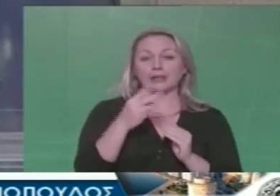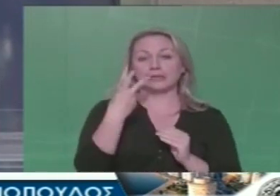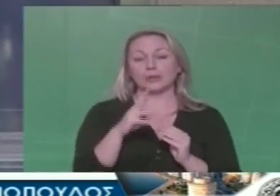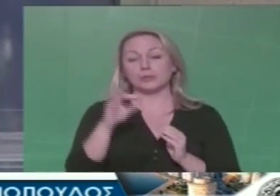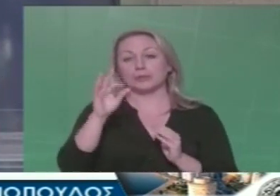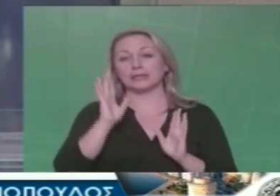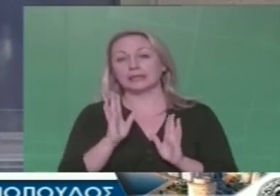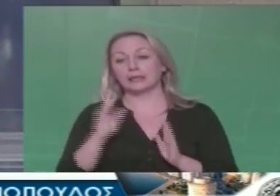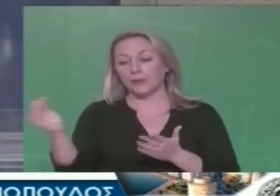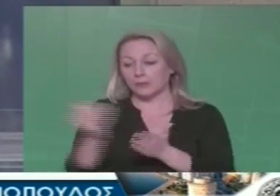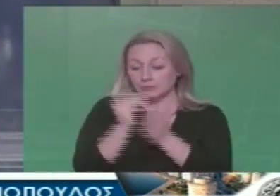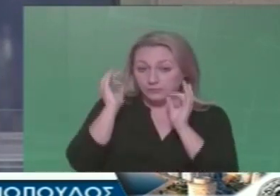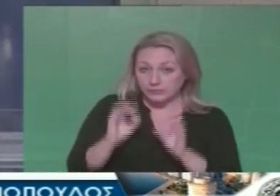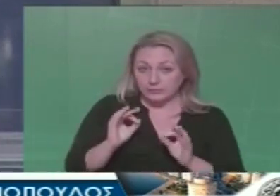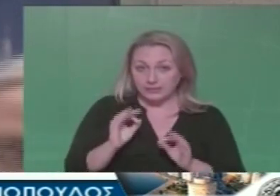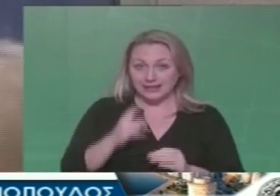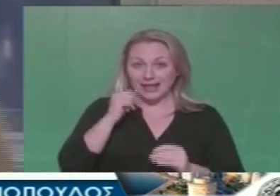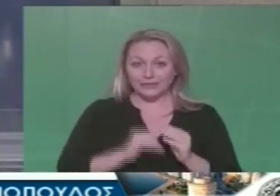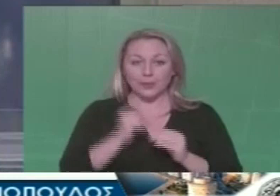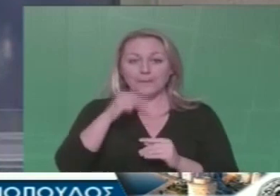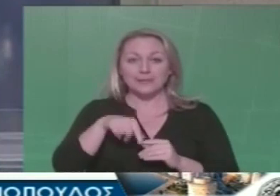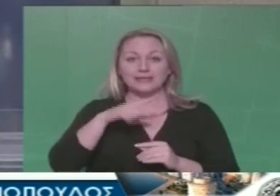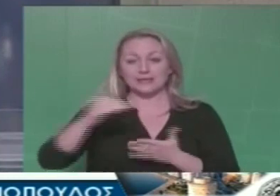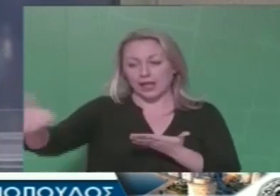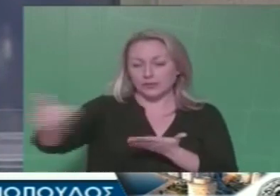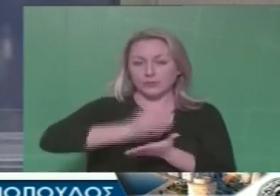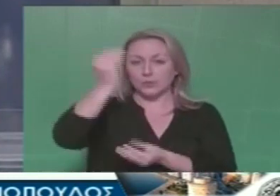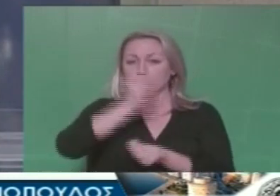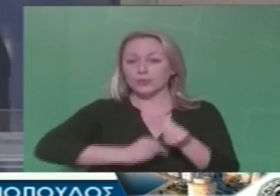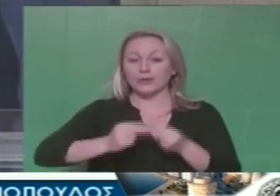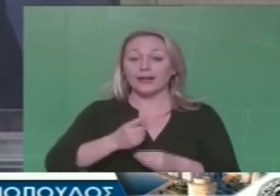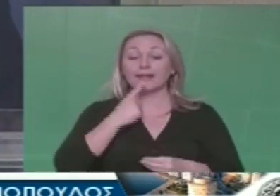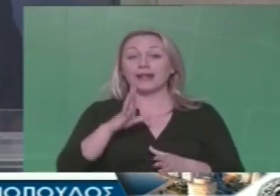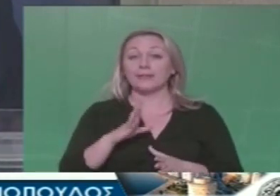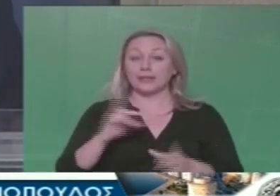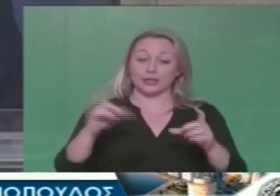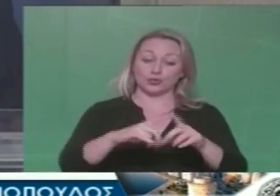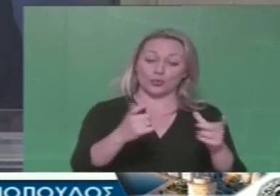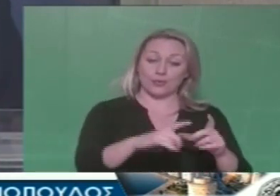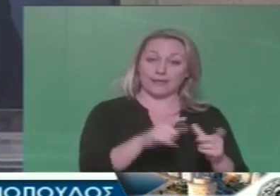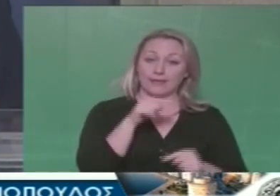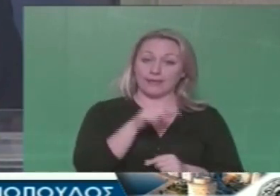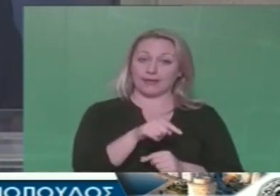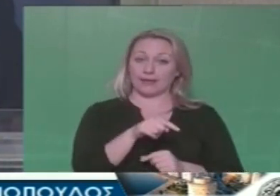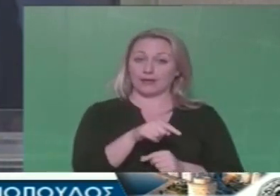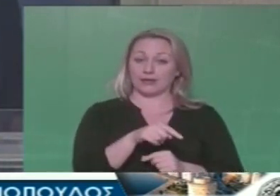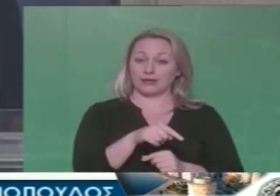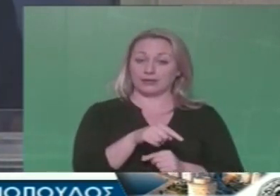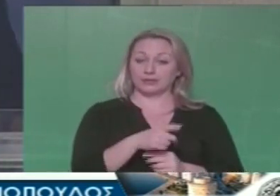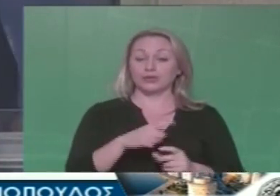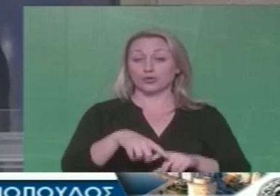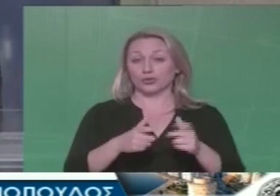ξέρουμε και πόσες εισπράγονται. Είναι ελάχιστα προστάσεις της πράξης τους. Τι λέμε όμως για τα σχολεία, για το μεγάλο